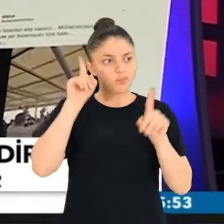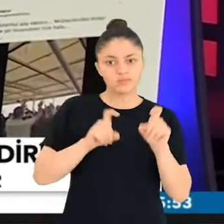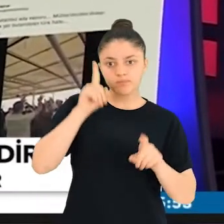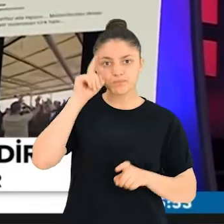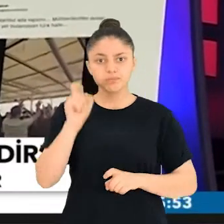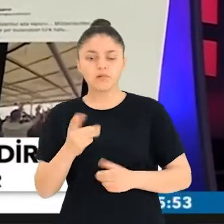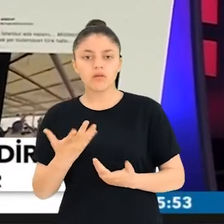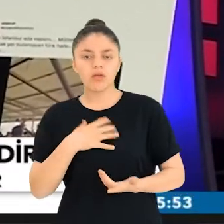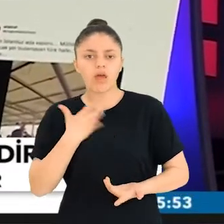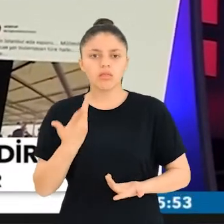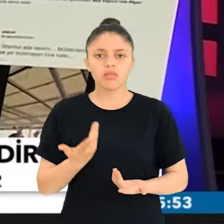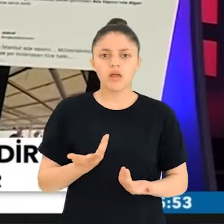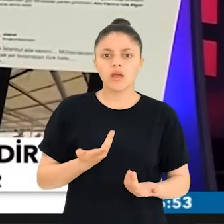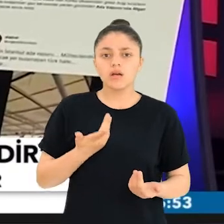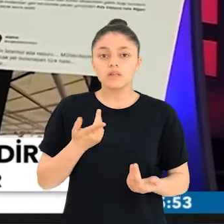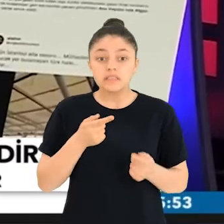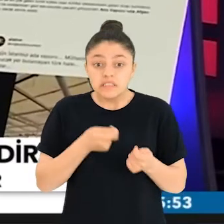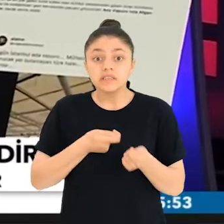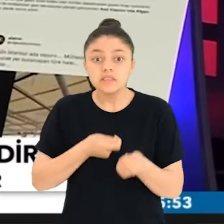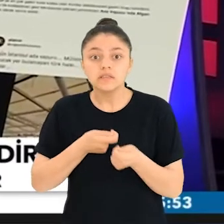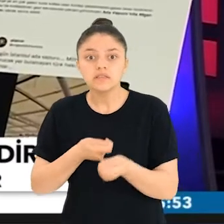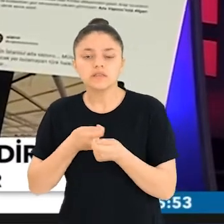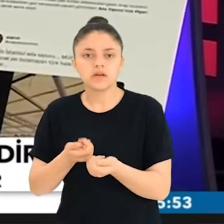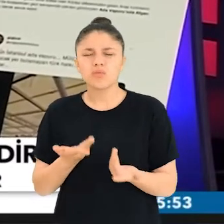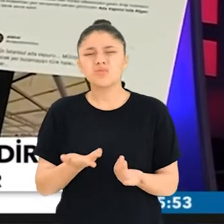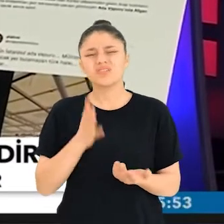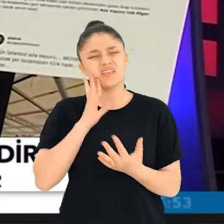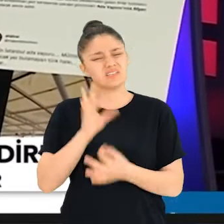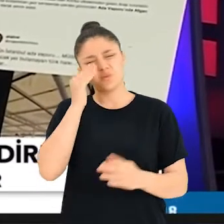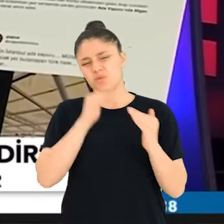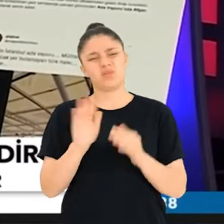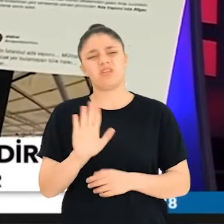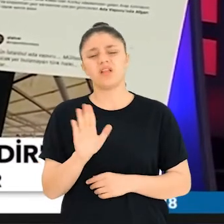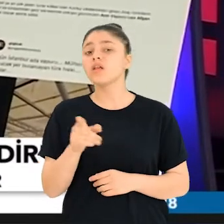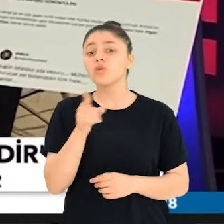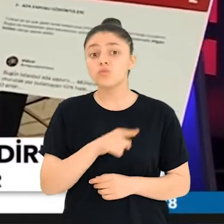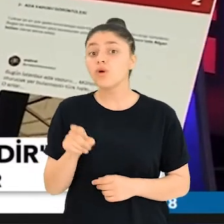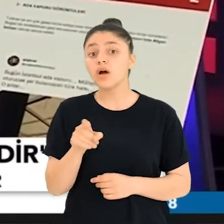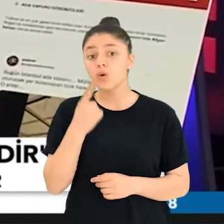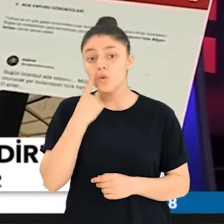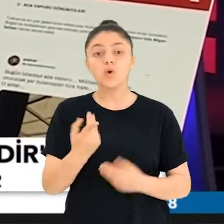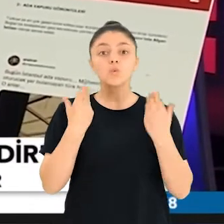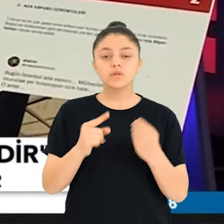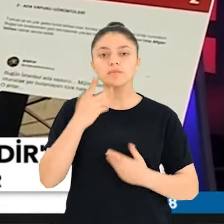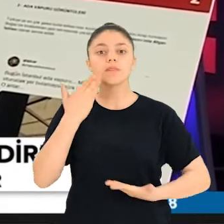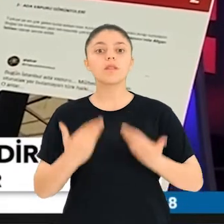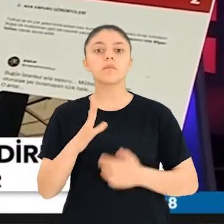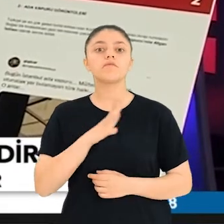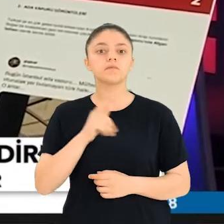soru uçturmaya çalışan bir süreci dinamitlemeye, tetiklemeye çalışıyor. Bunların insanlıkla falan alakası yok. Bunlar için güzel bir